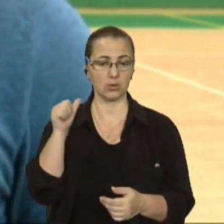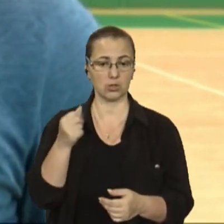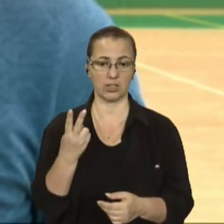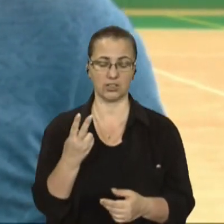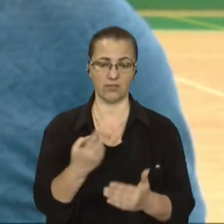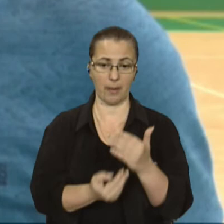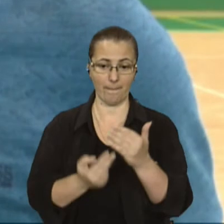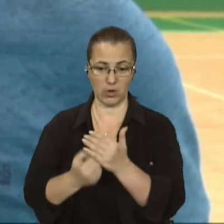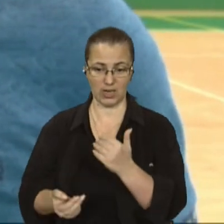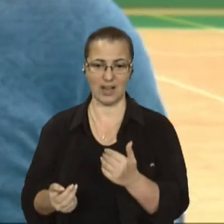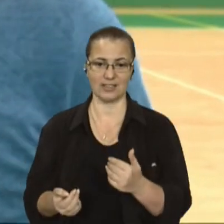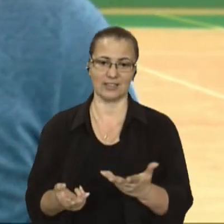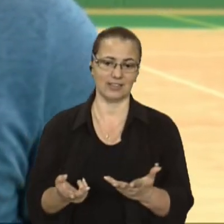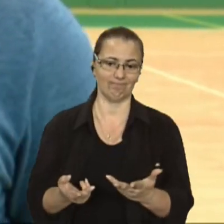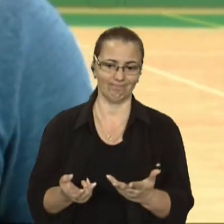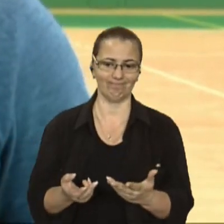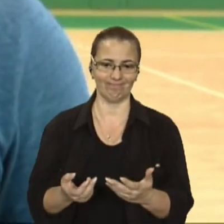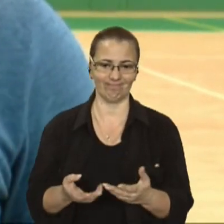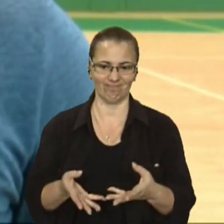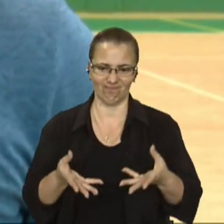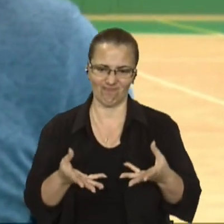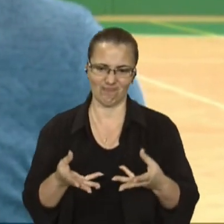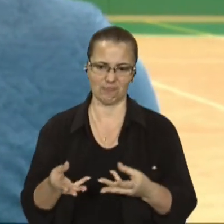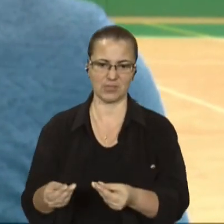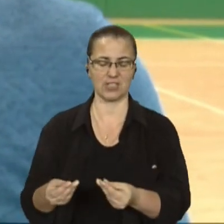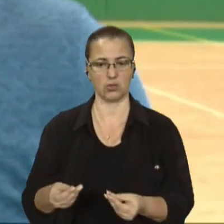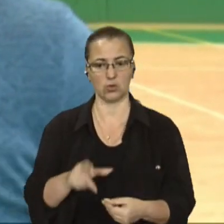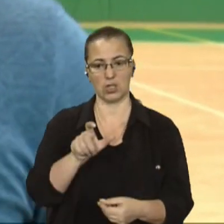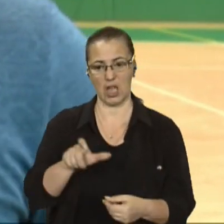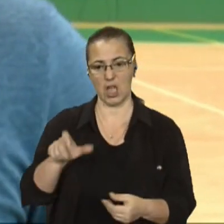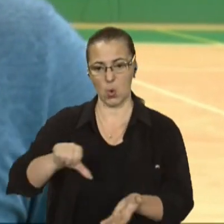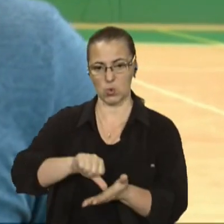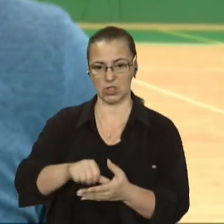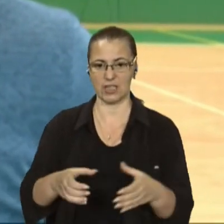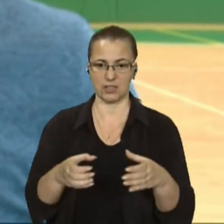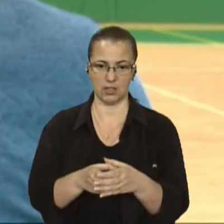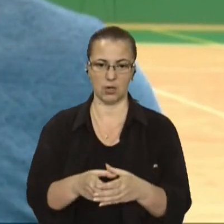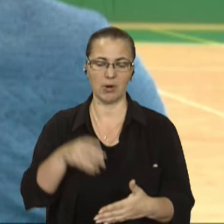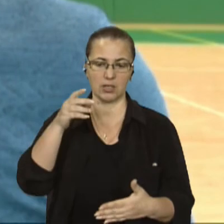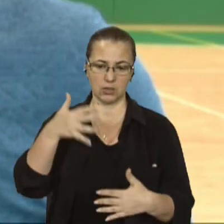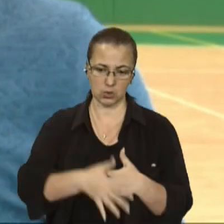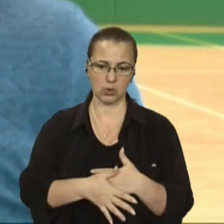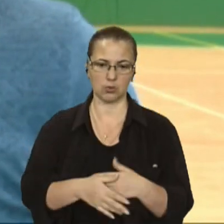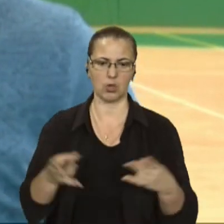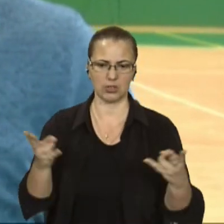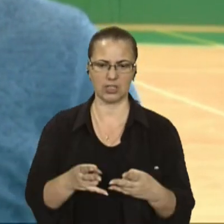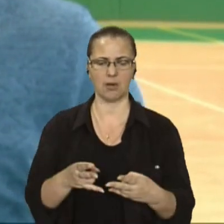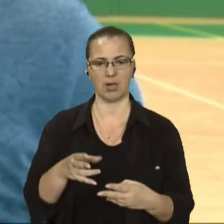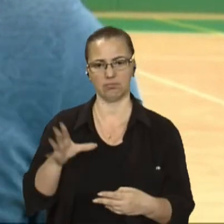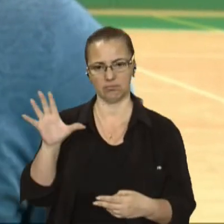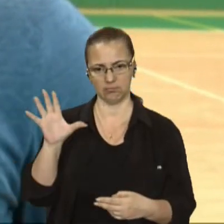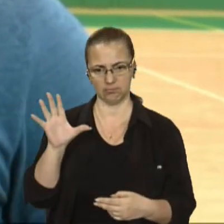поразки, додаткова мотивація. На це не наголошував, але гравці самі розуміють, що треба в серії всі тяжкі,